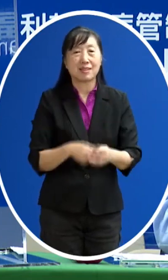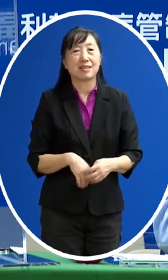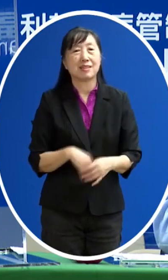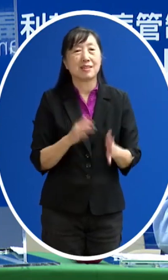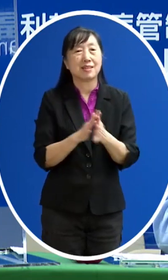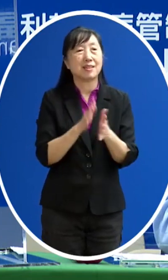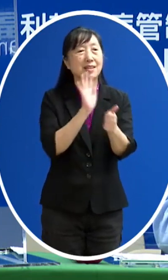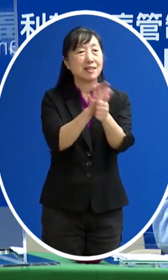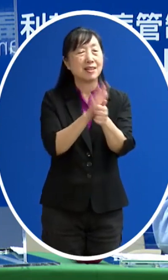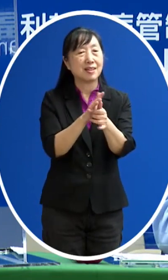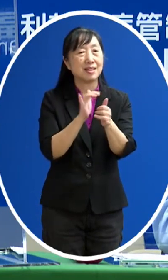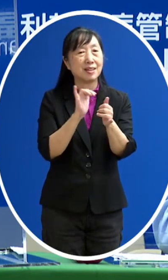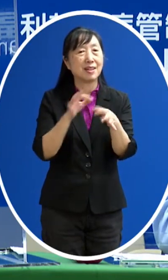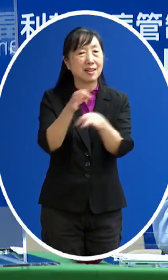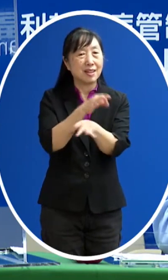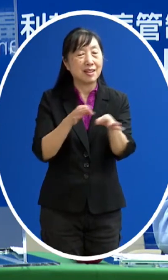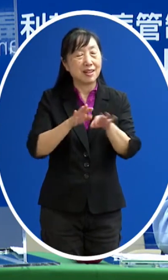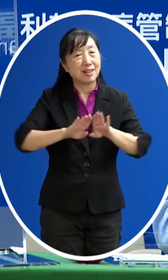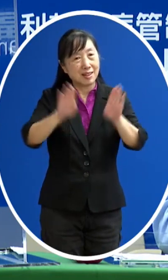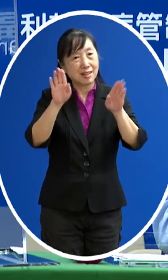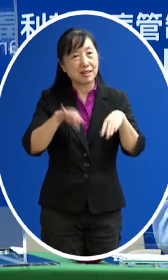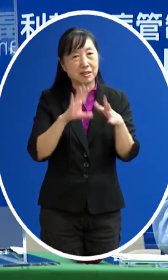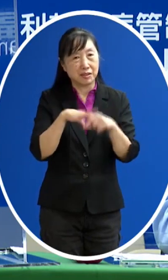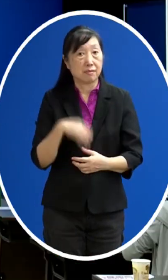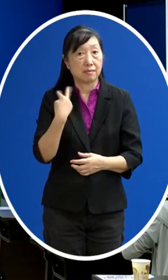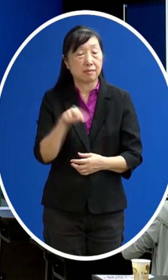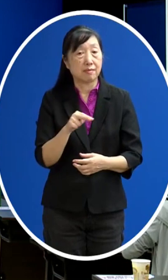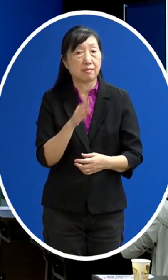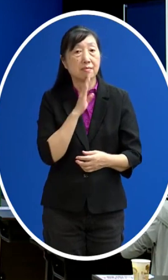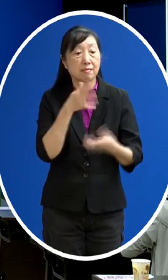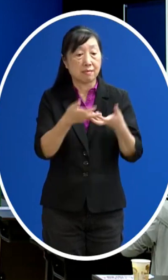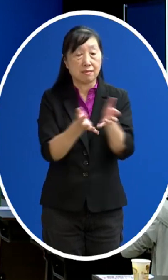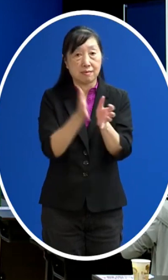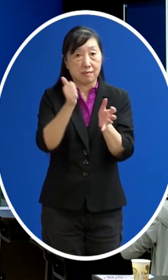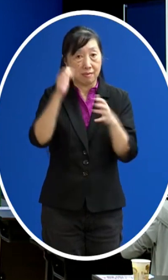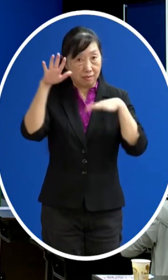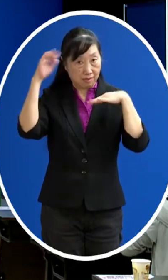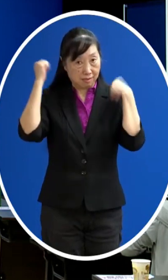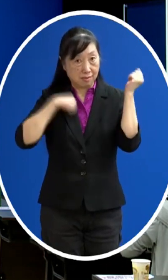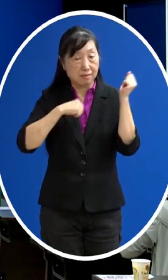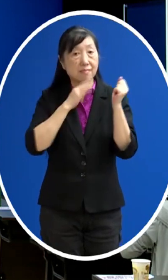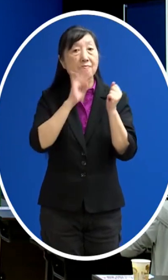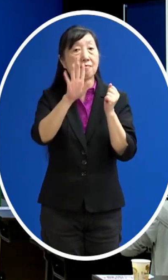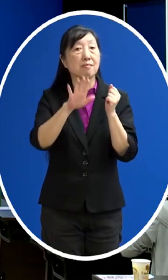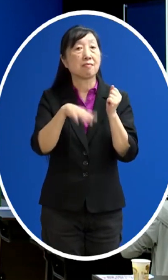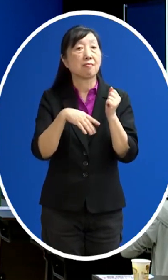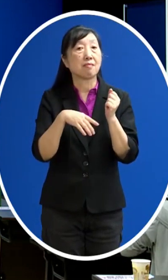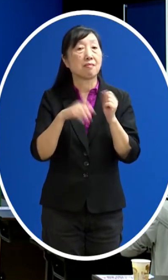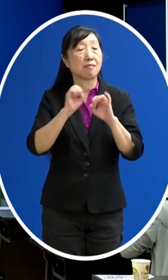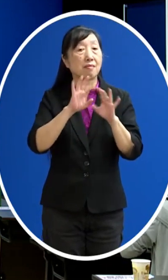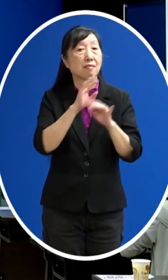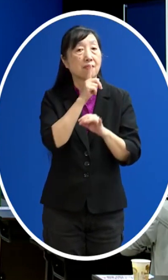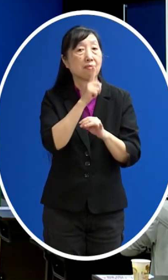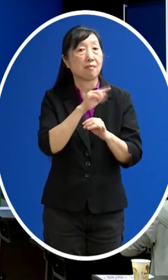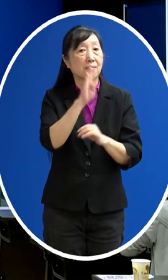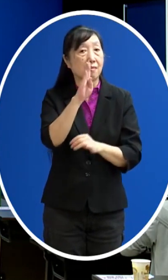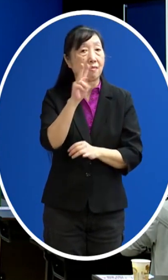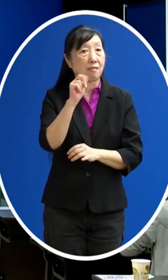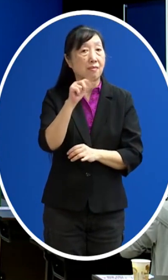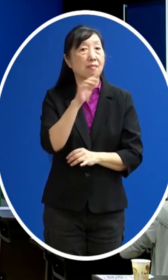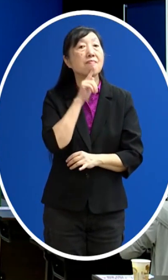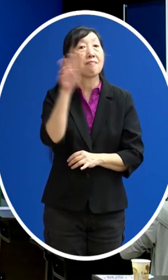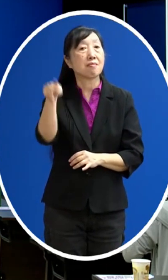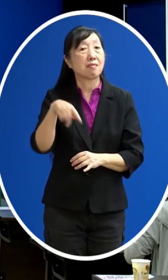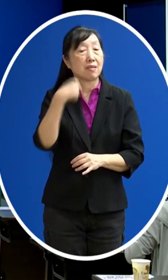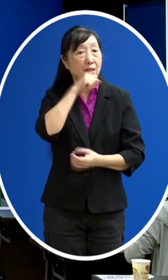民的經濟有幫助 我想那是一件好的事情部長 今天早上在廣播節目有提到說BNT的現貨是台積